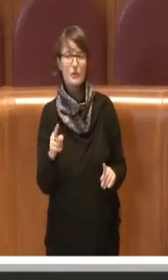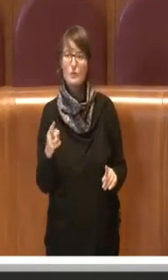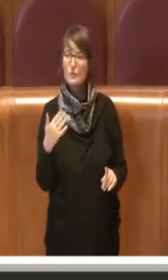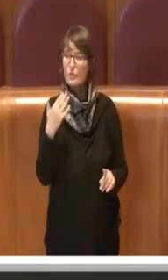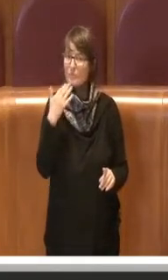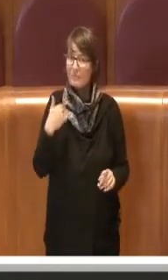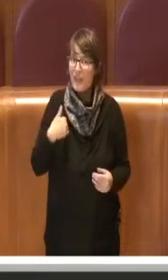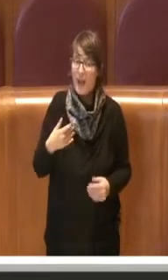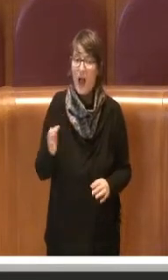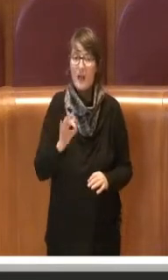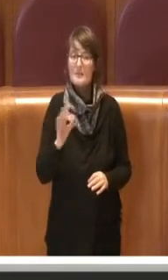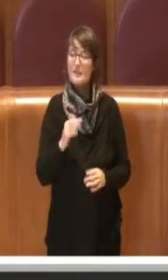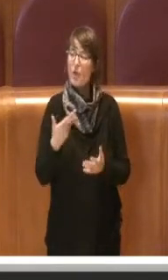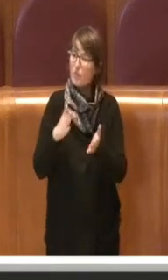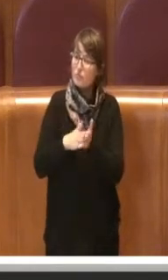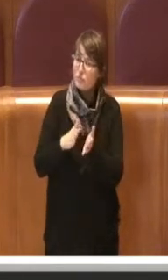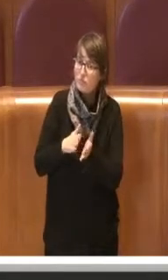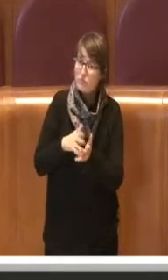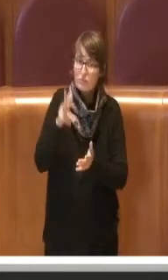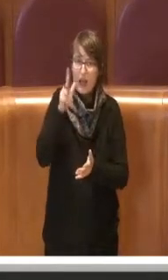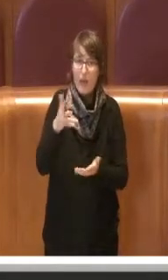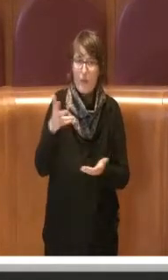del Campidoglio al lavoro fatto dall'amministrazione.